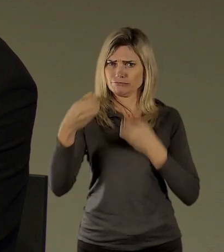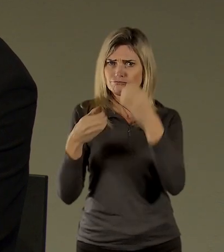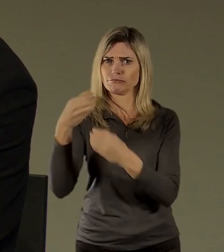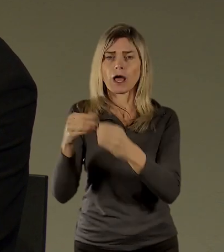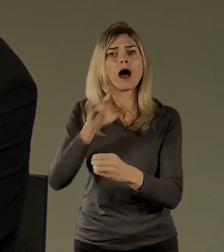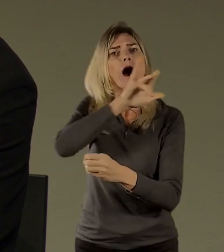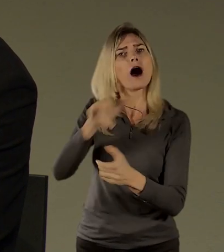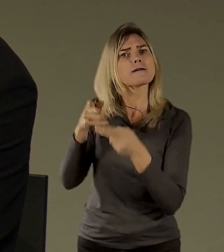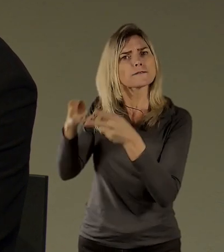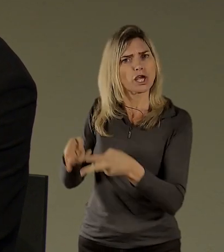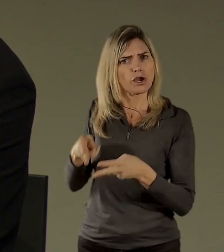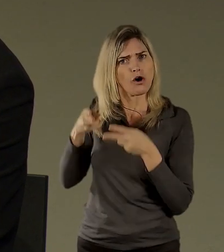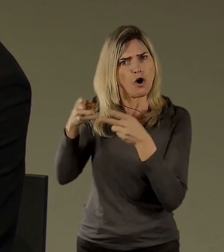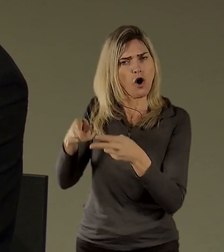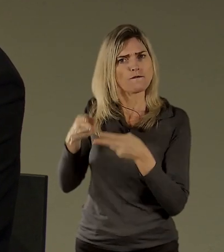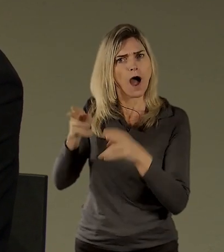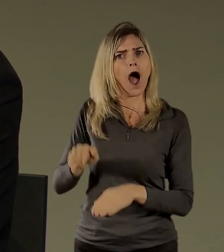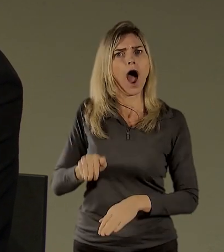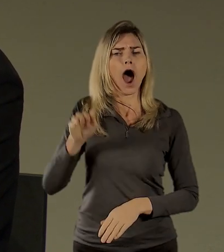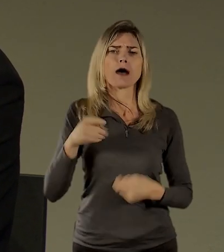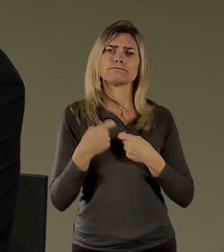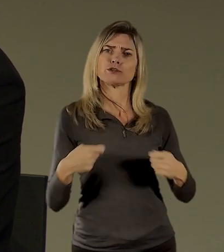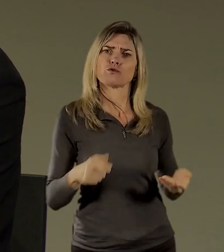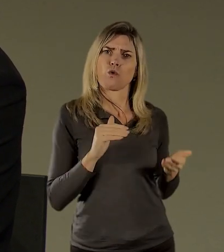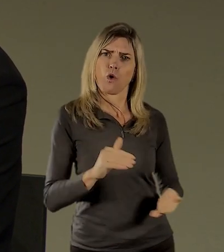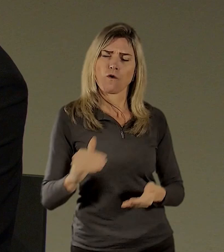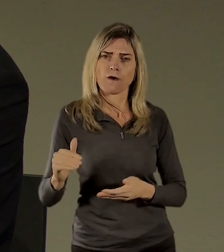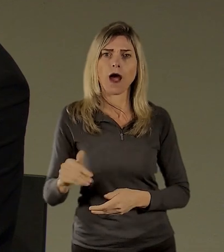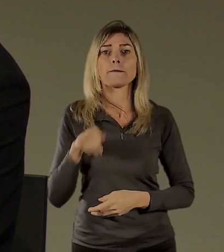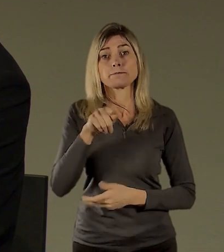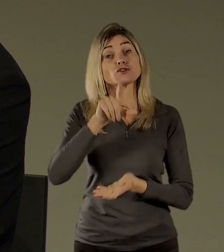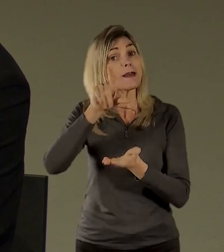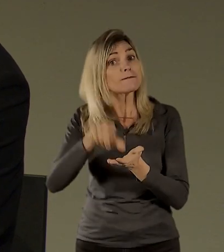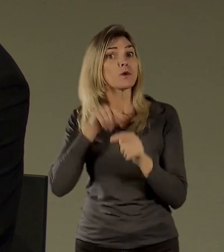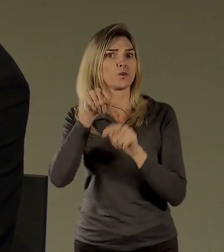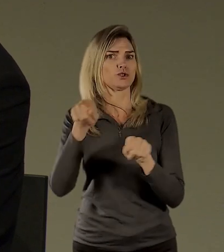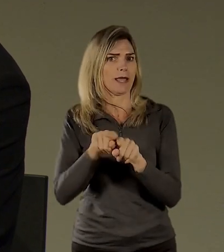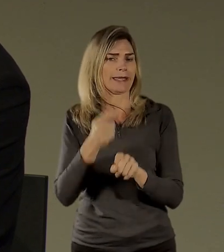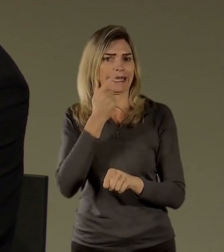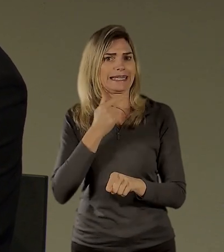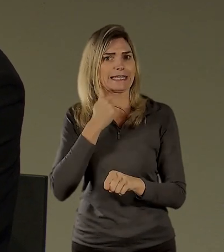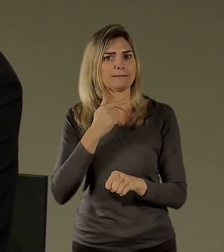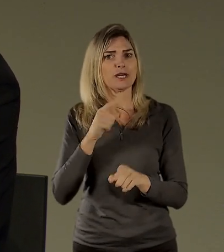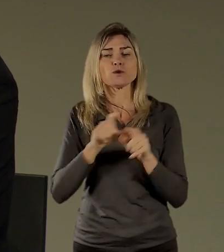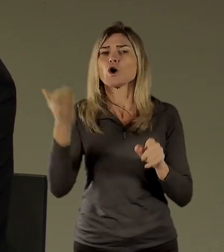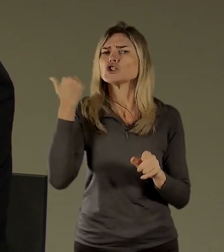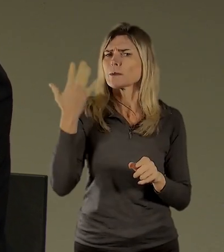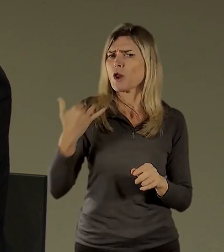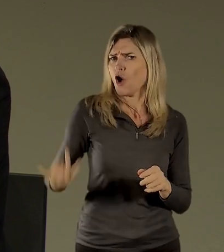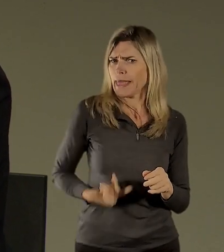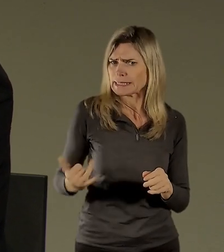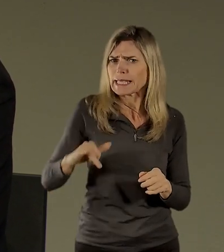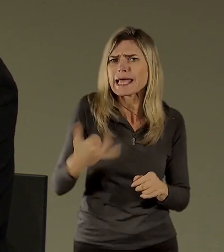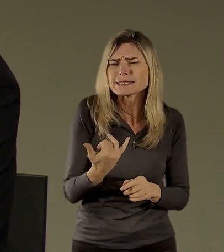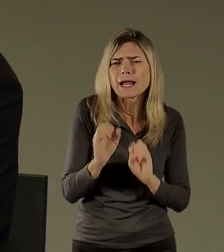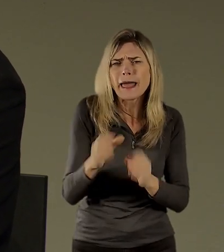To se podepsalo i v té naší moderní historii na využití toho objektu, kde byly jesle, pak tam byla školka,